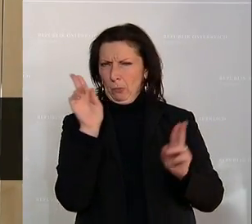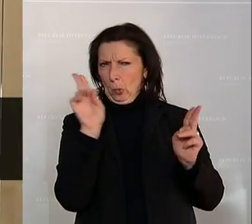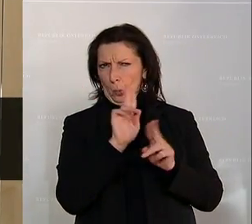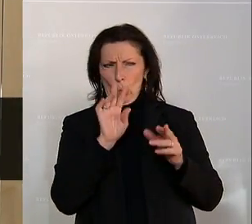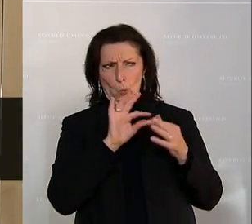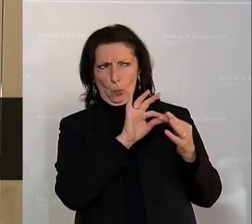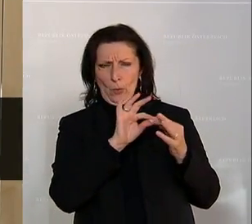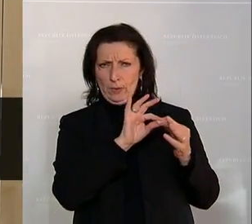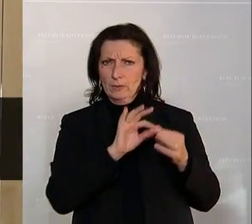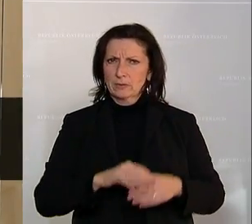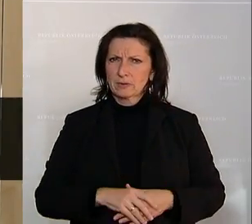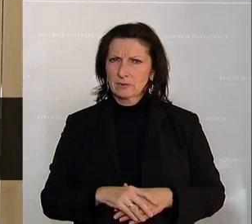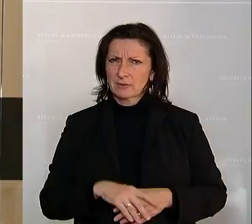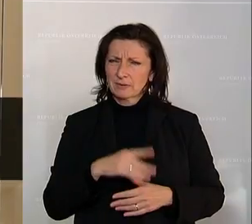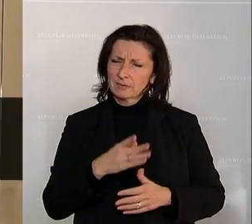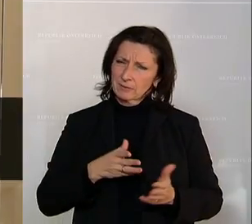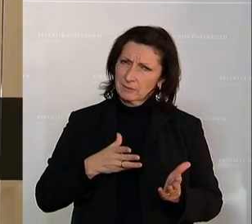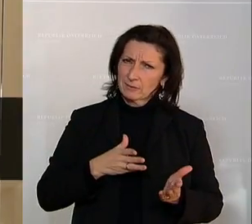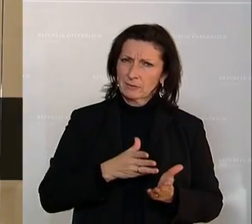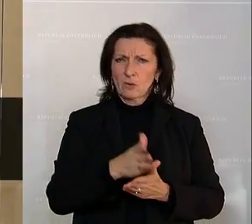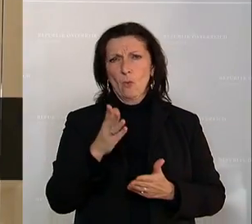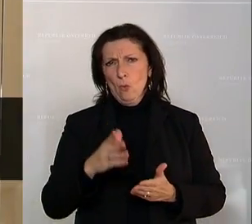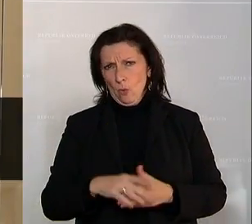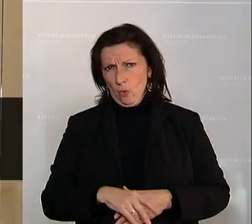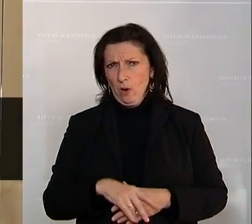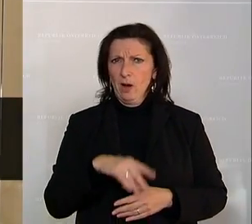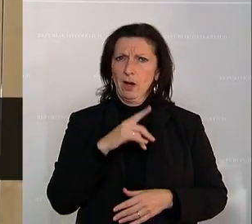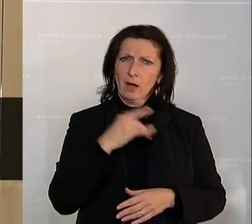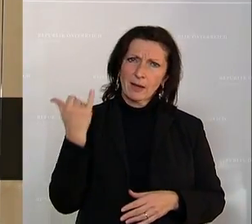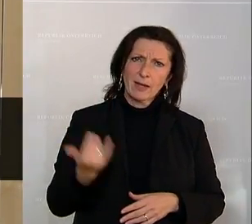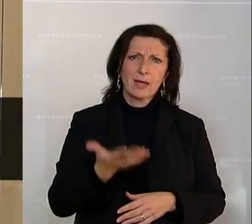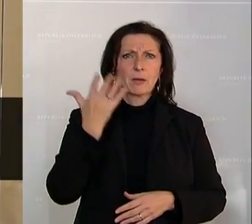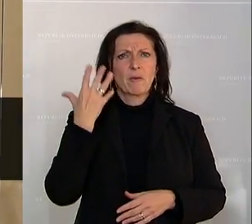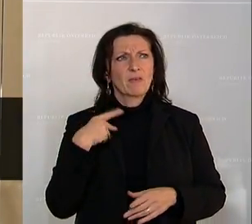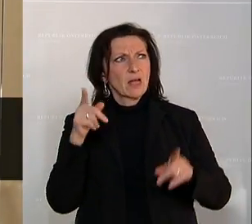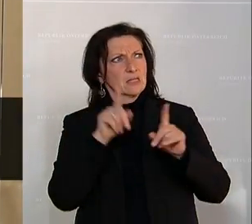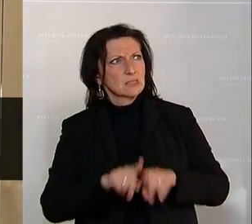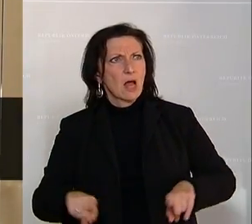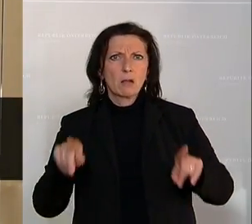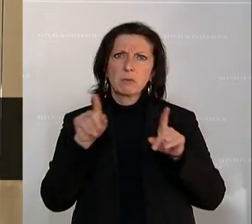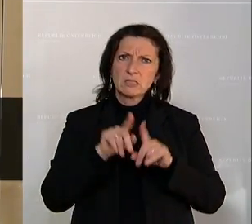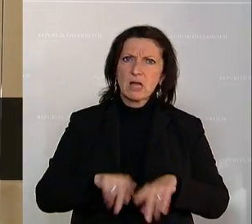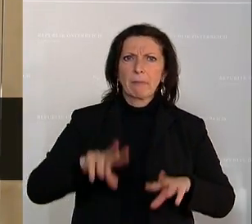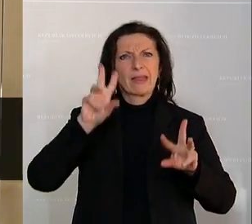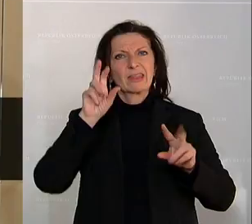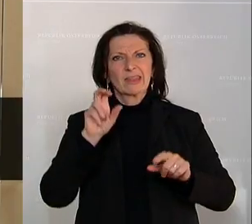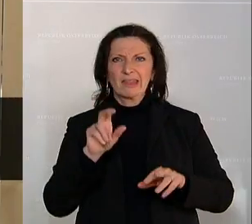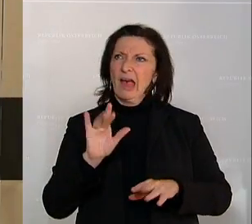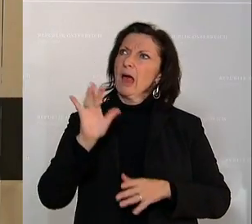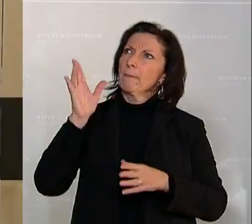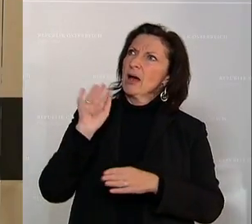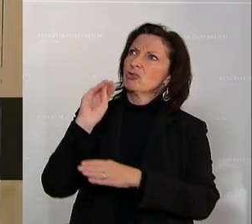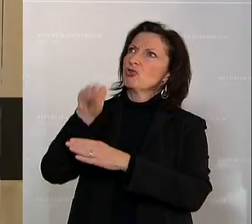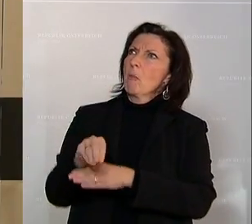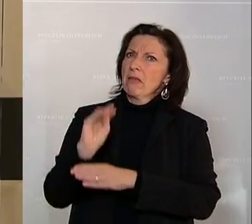hier ständig die bereits sehr abgenutzte Platte der Spenderinnen und Spender auflegt, hat meistens entweder etwas nicht